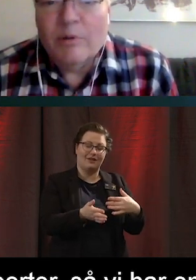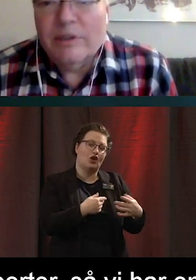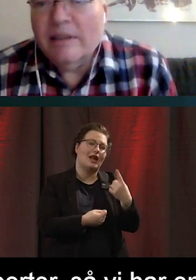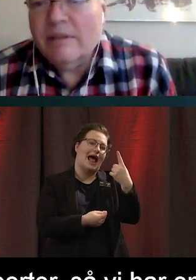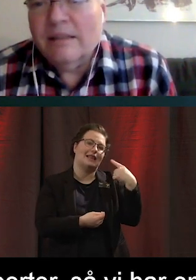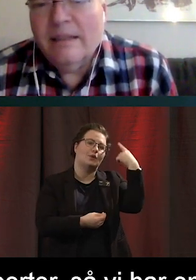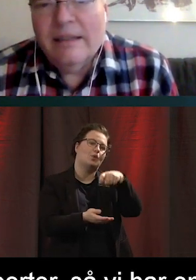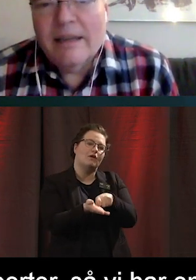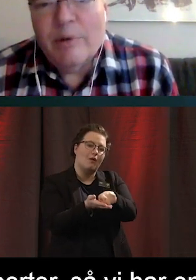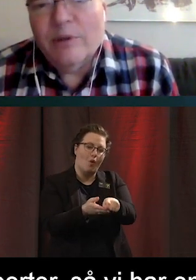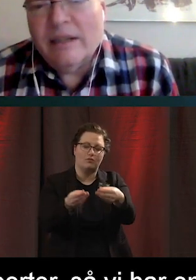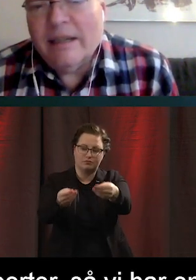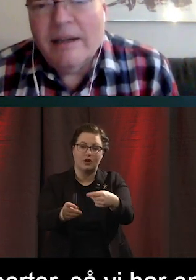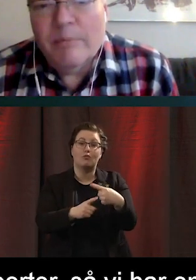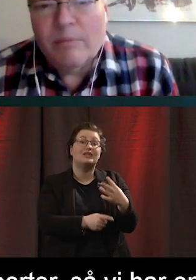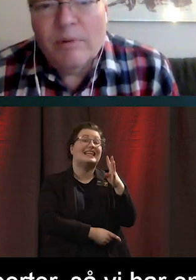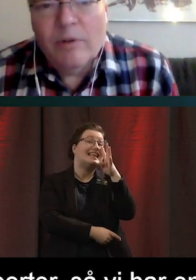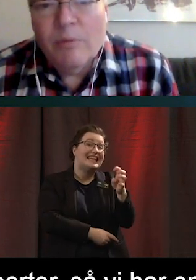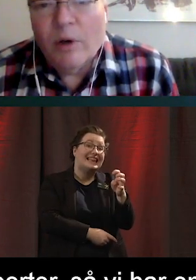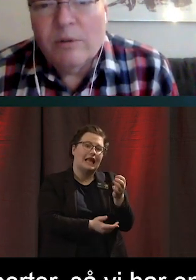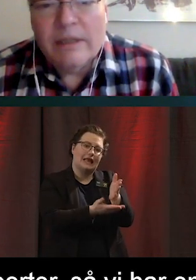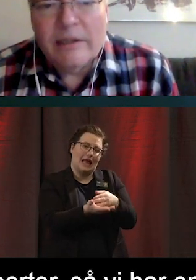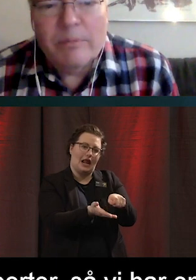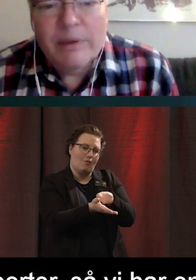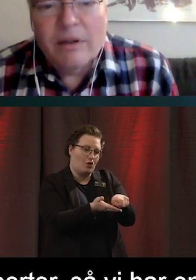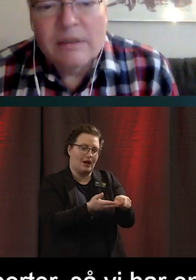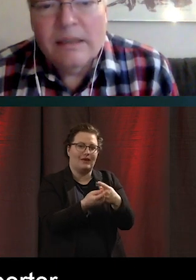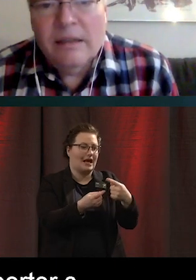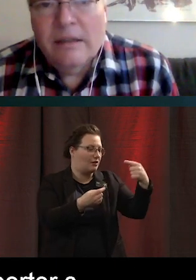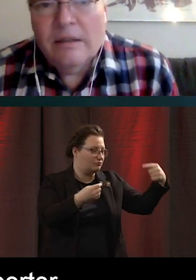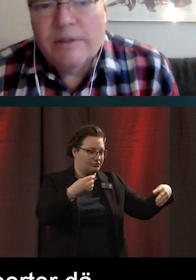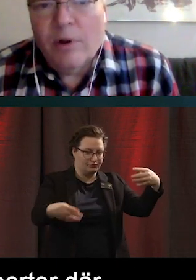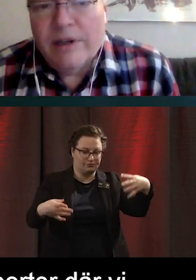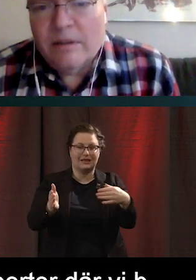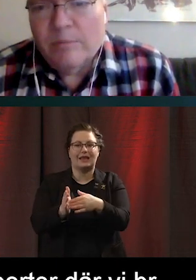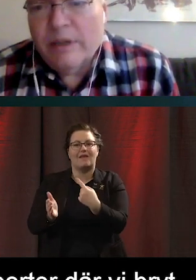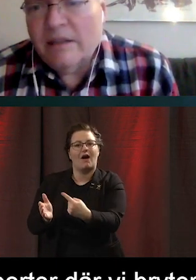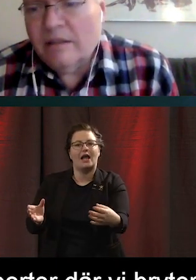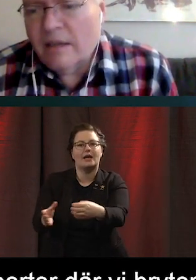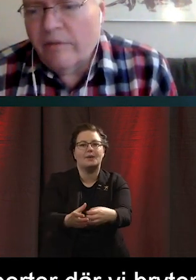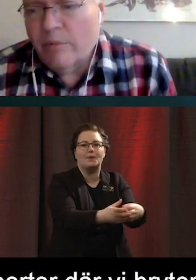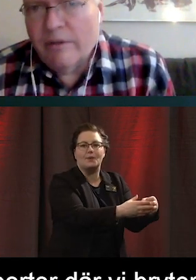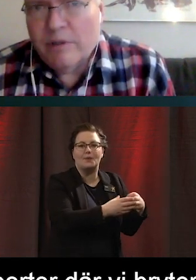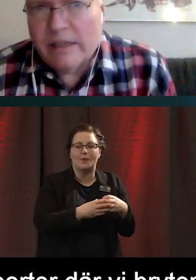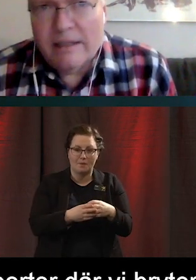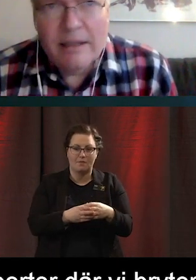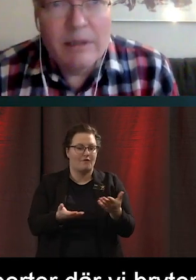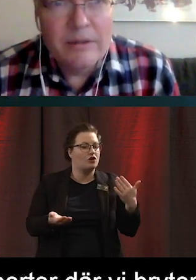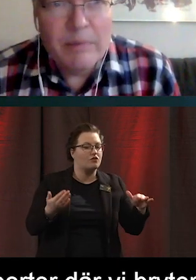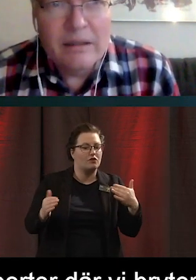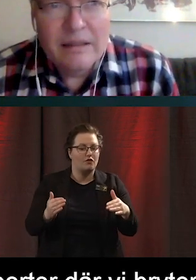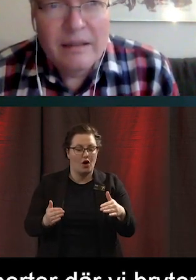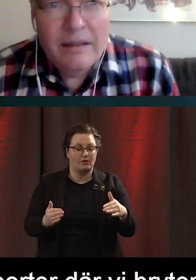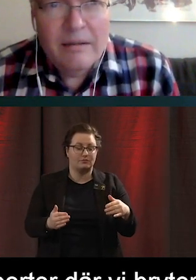delrapporter där vi kan bryta ner det här på hur många olika grupper har svarat. Och på det här sättet kan vi börja förse